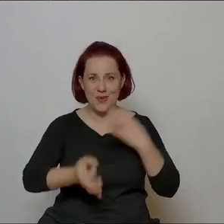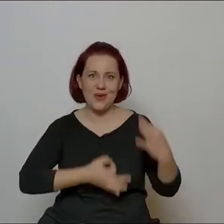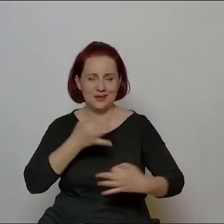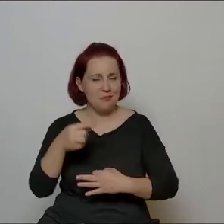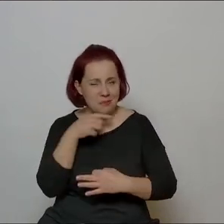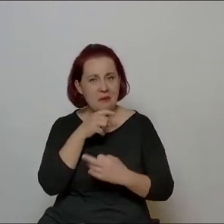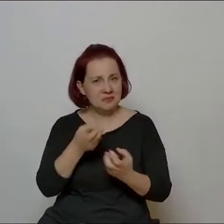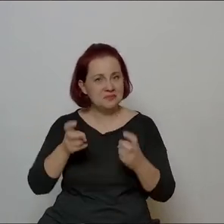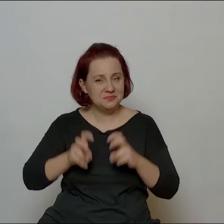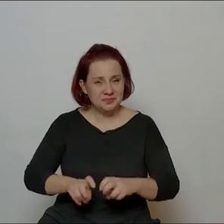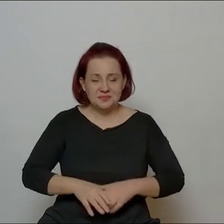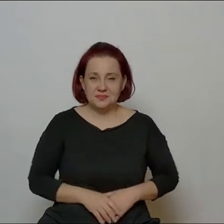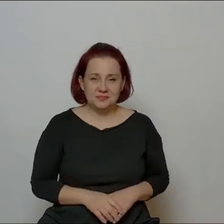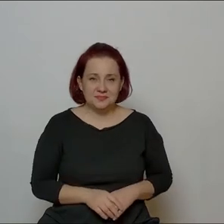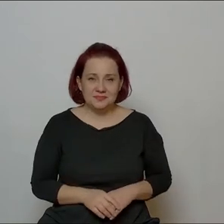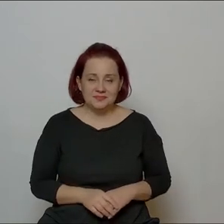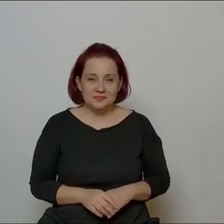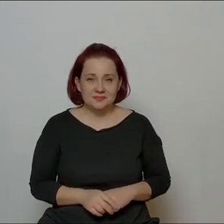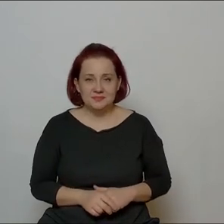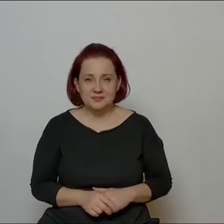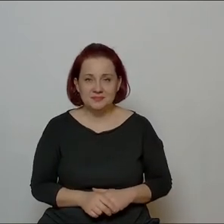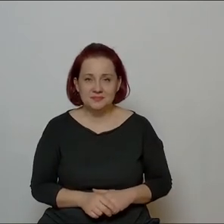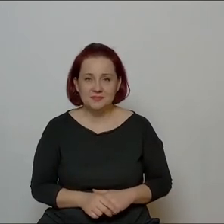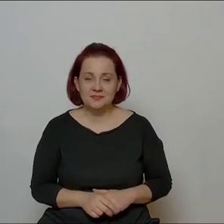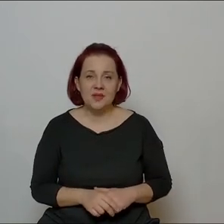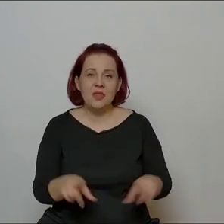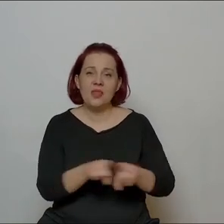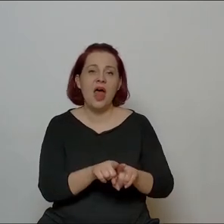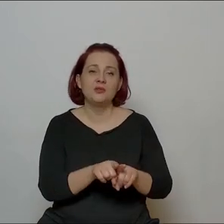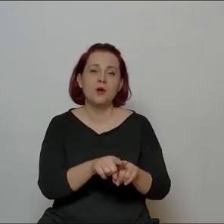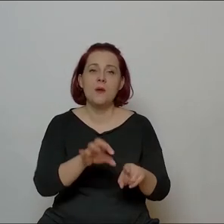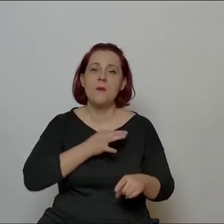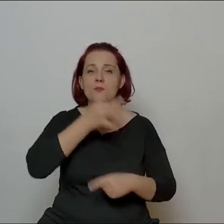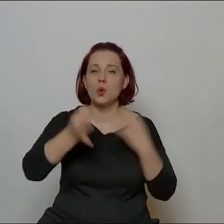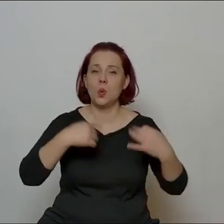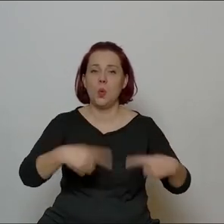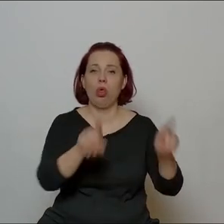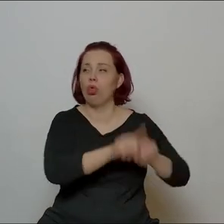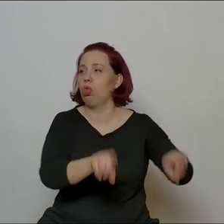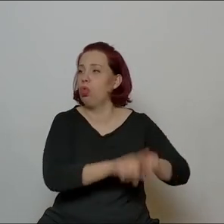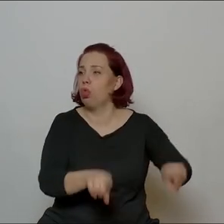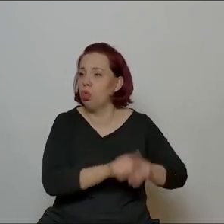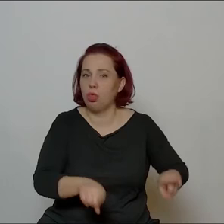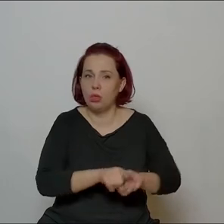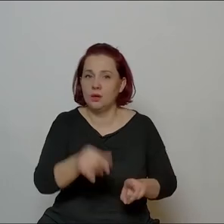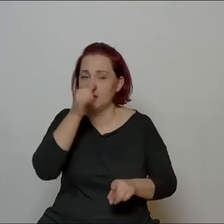też nie dały się zaszufladkować, tak jak cały Nieman nie dał się